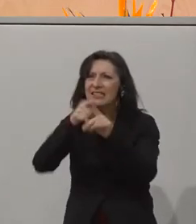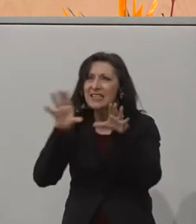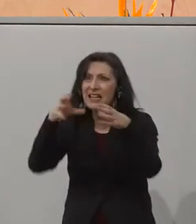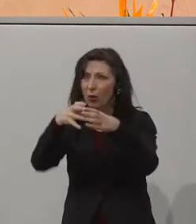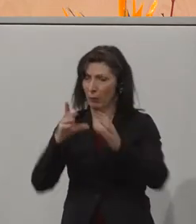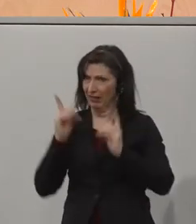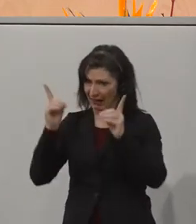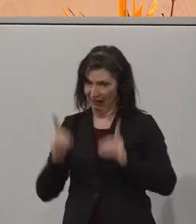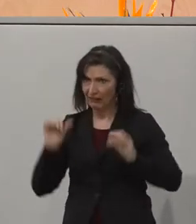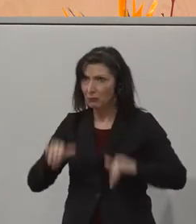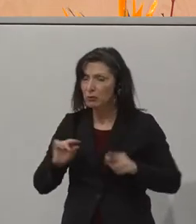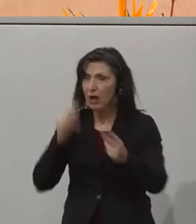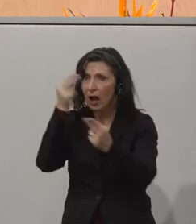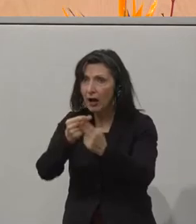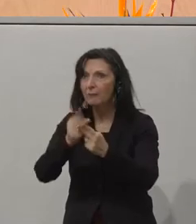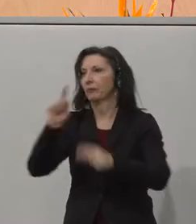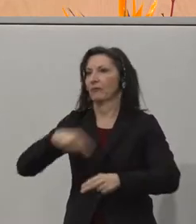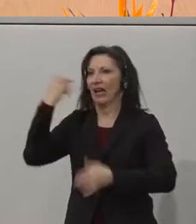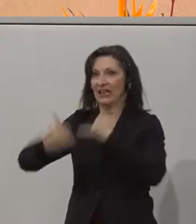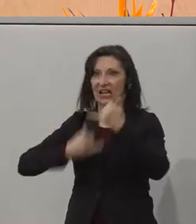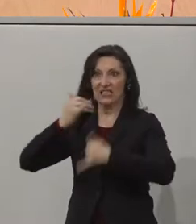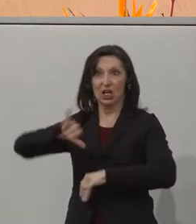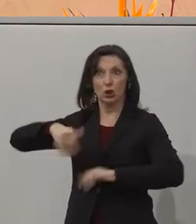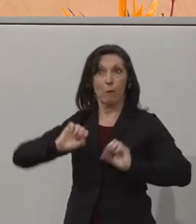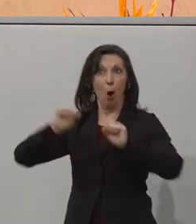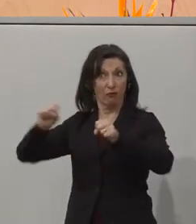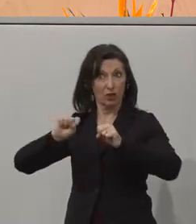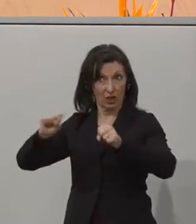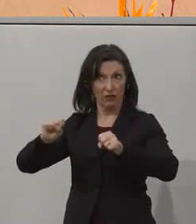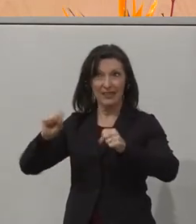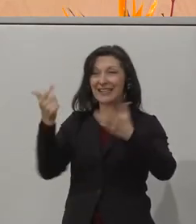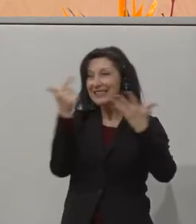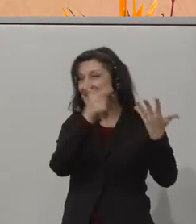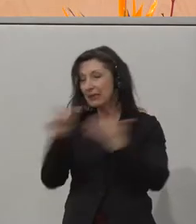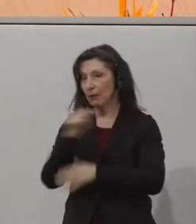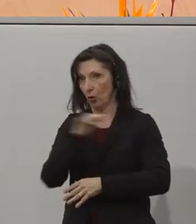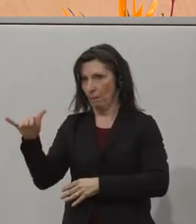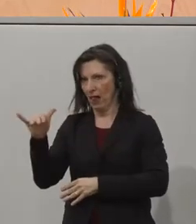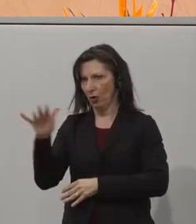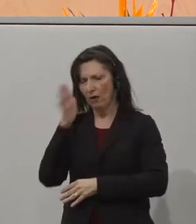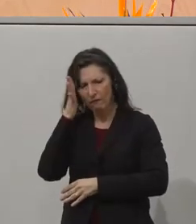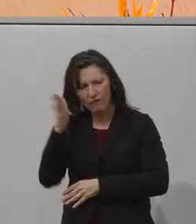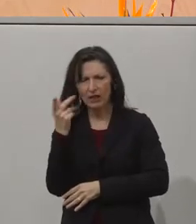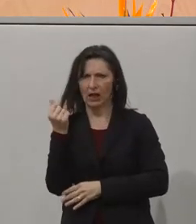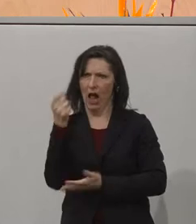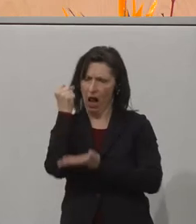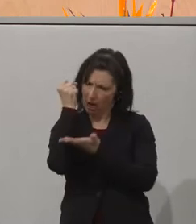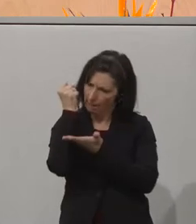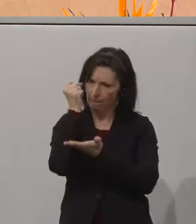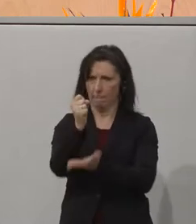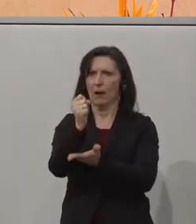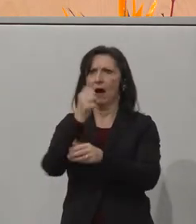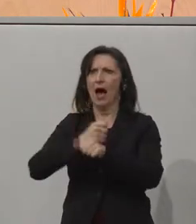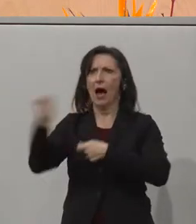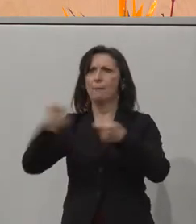dieses und nächstes Jahr in der Joboffensive 700 Millionen in die Weiterbildung am Arbeitsmarkt